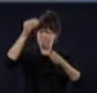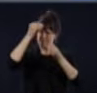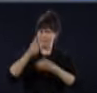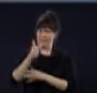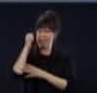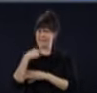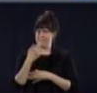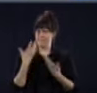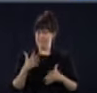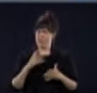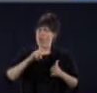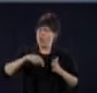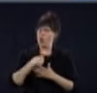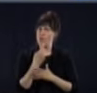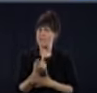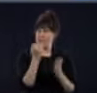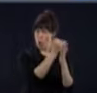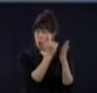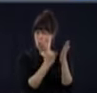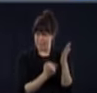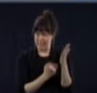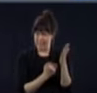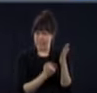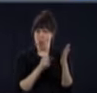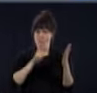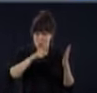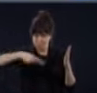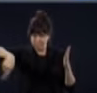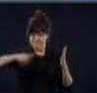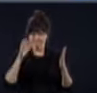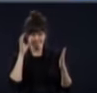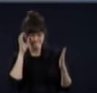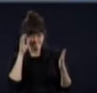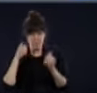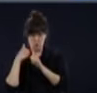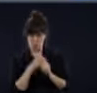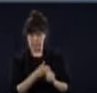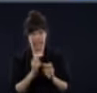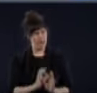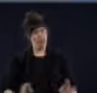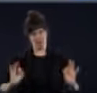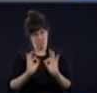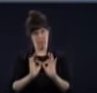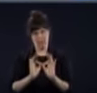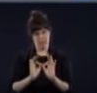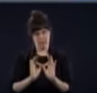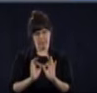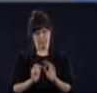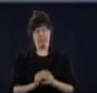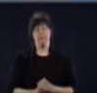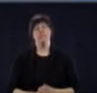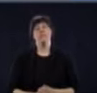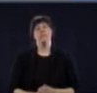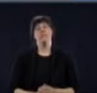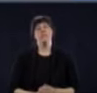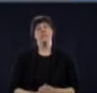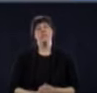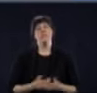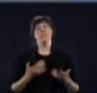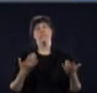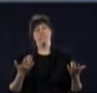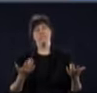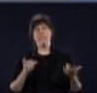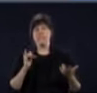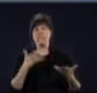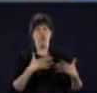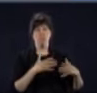Il faut respecter les consignes qui vont vous être données. Et de la même façon, si on se verrait avoir un afflux important de personnes de zones chaudes qui